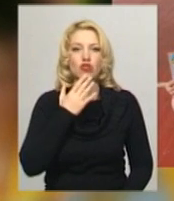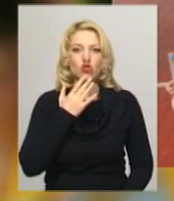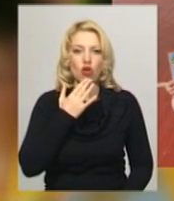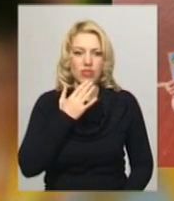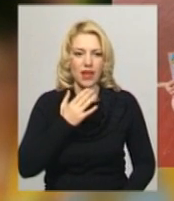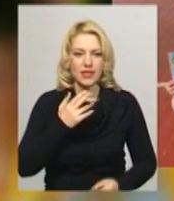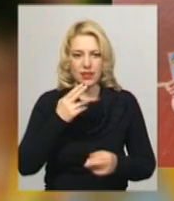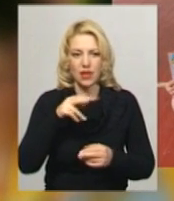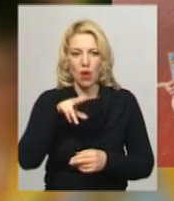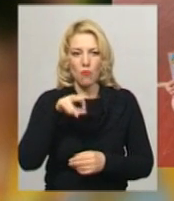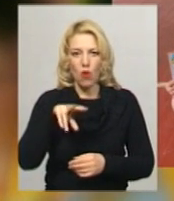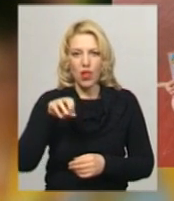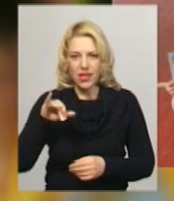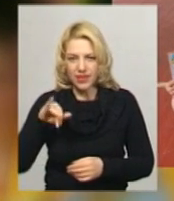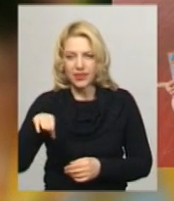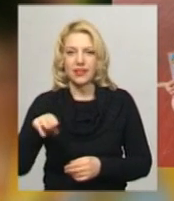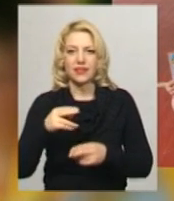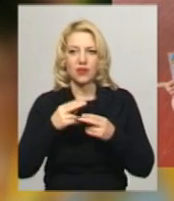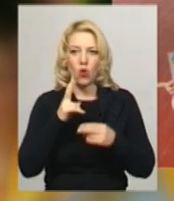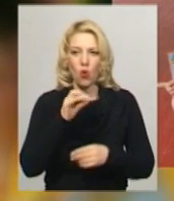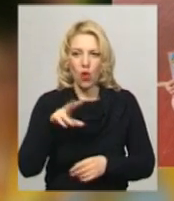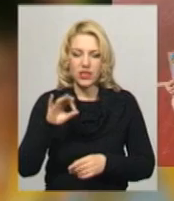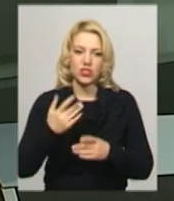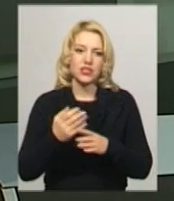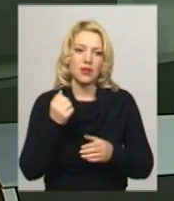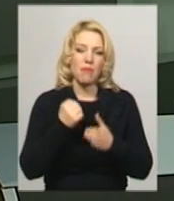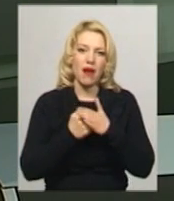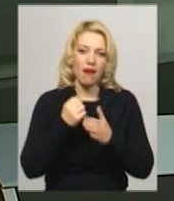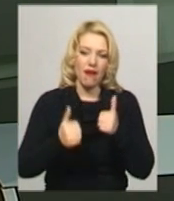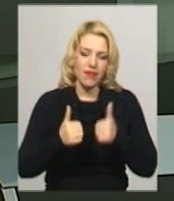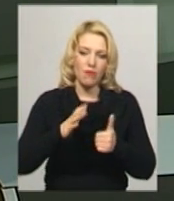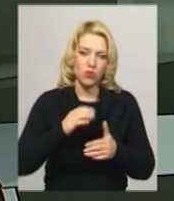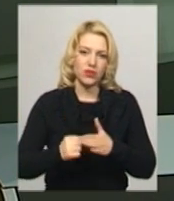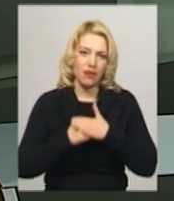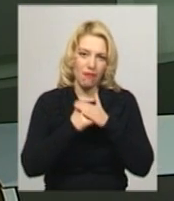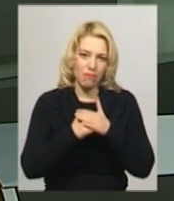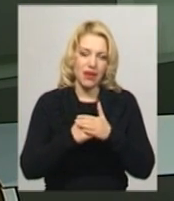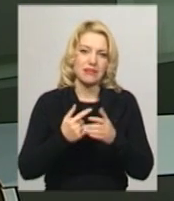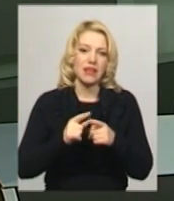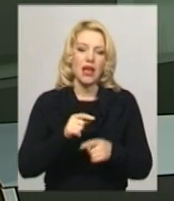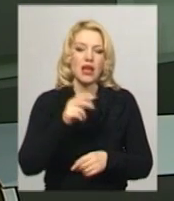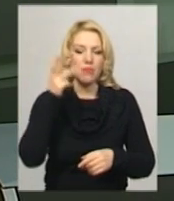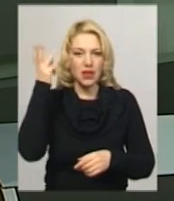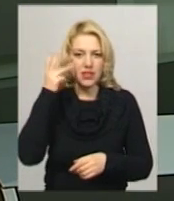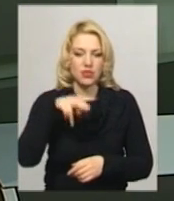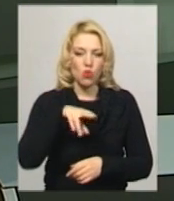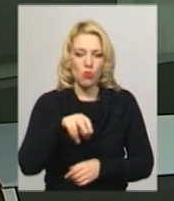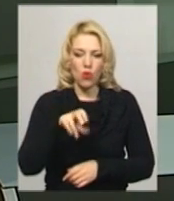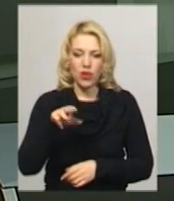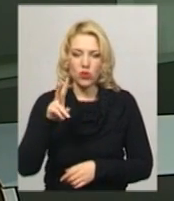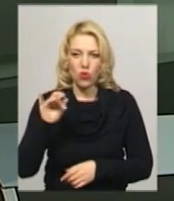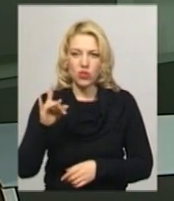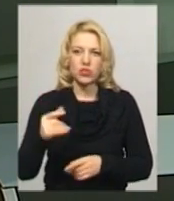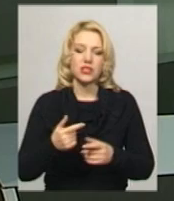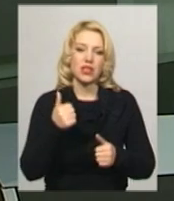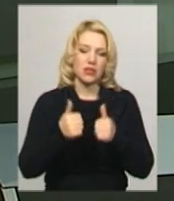політехніка. Змагання відбувалися на базі Хмельницького політехнічного коледжу. Обласні спортивні ігри студентів коледжів, каже Сергій Сніцер,